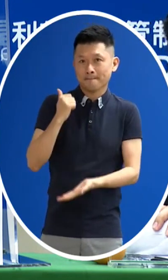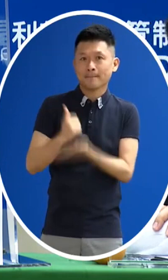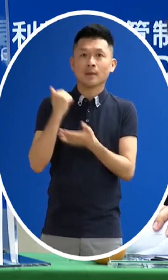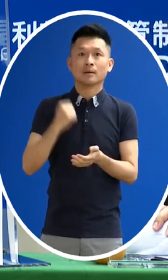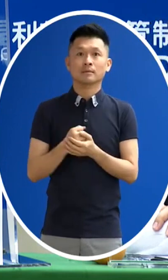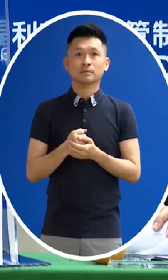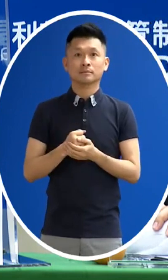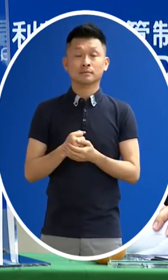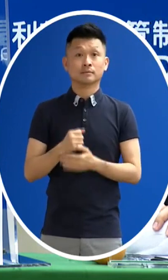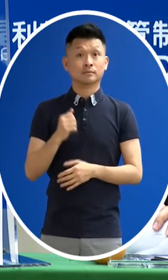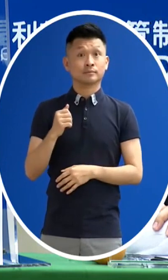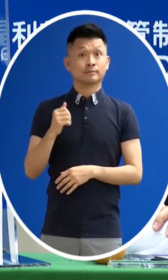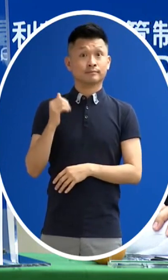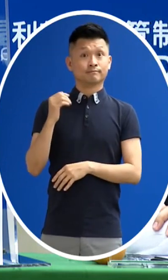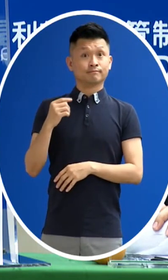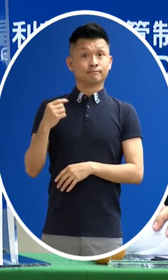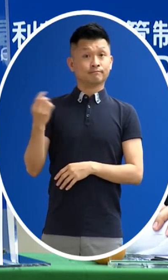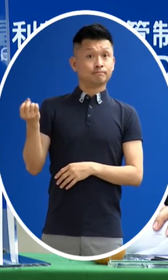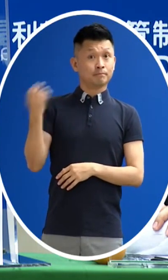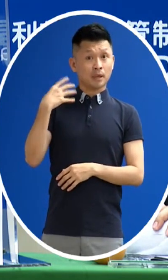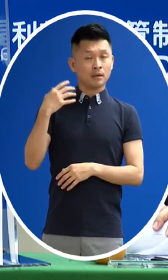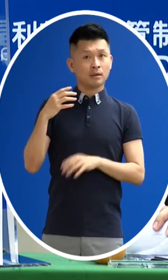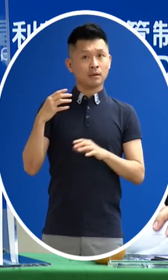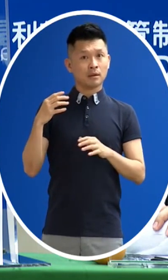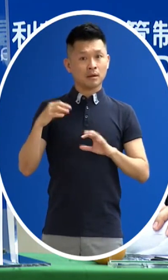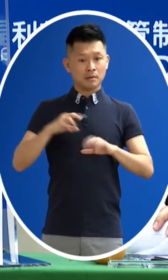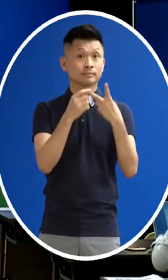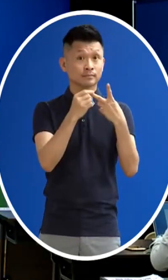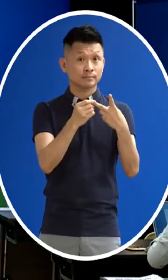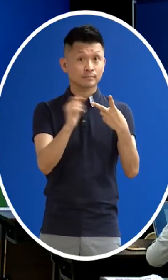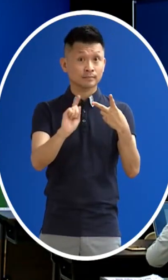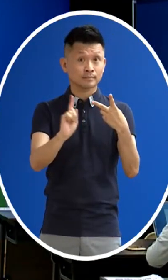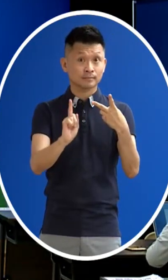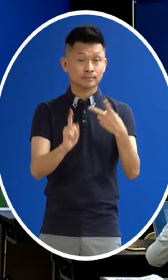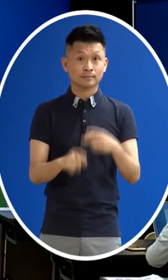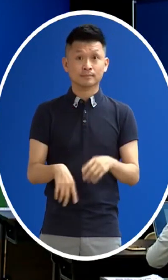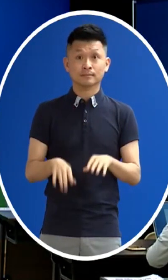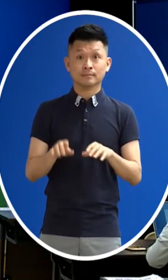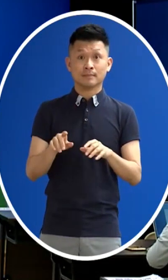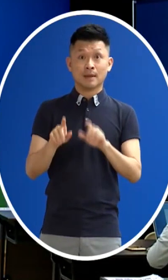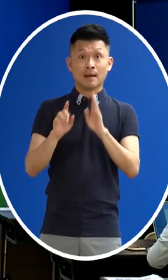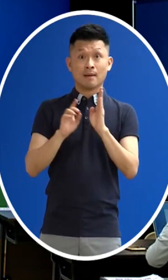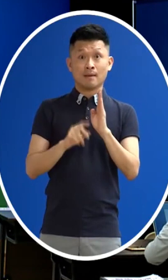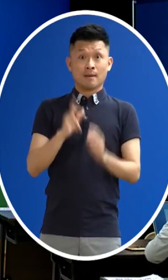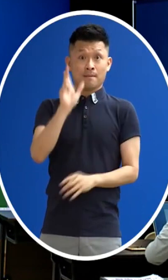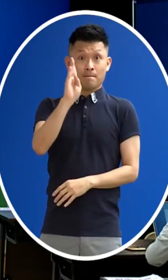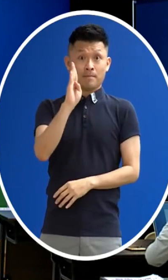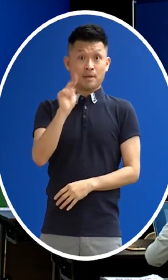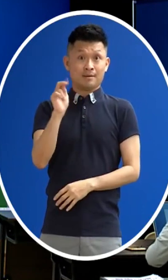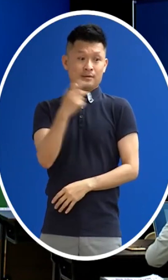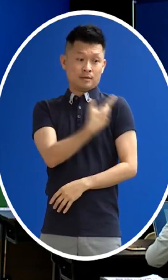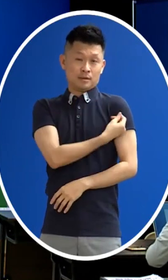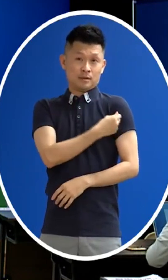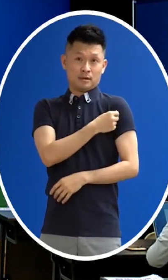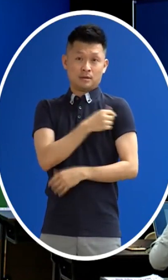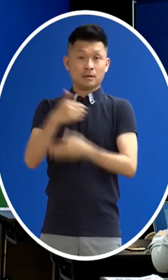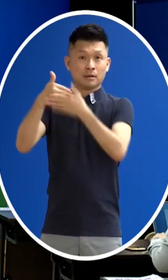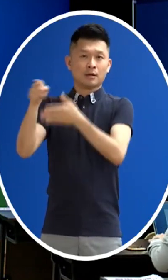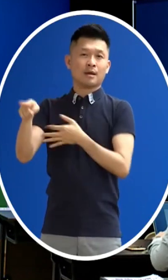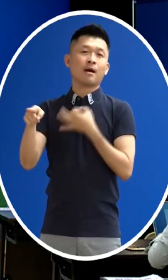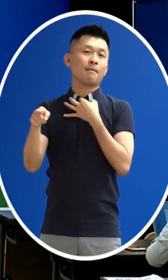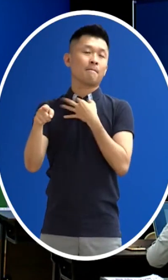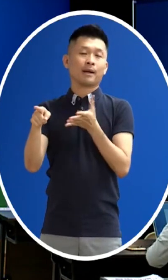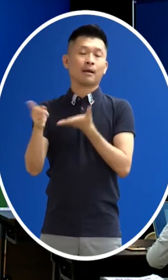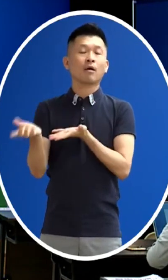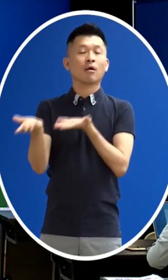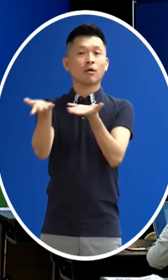我們接到這樣的訊息 我們大概3個鐘頭就決定了這一批DNT 因為是中國不要的現貨 我們決定